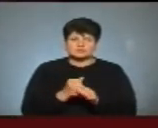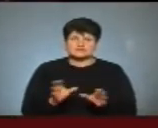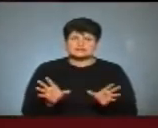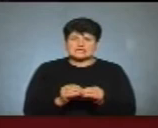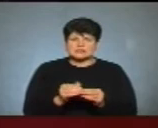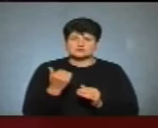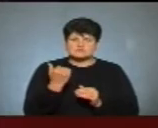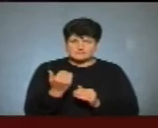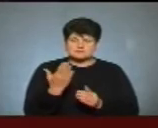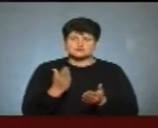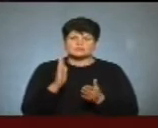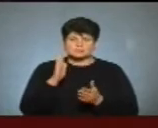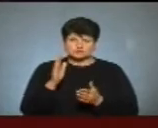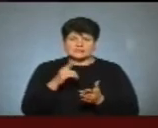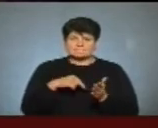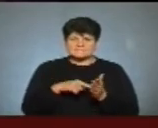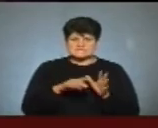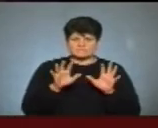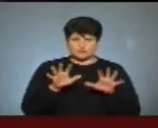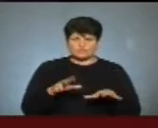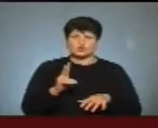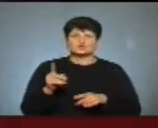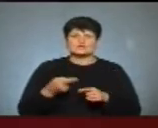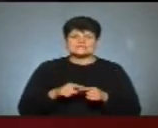якщо ви станете міським головою? Хто ці люди?